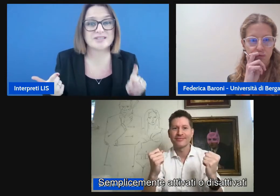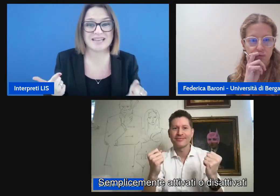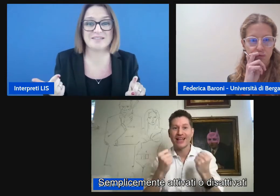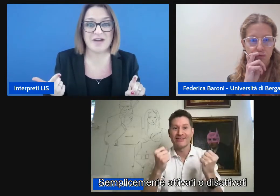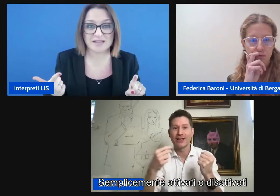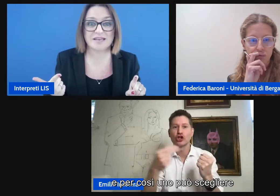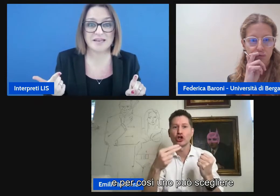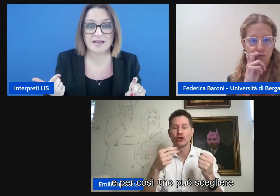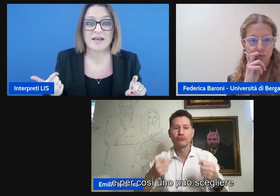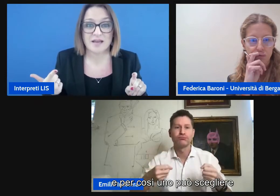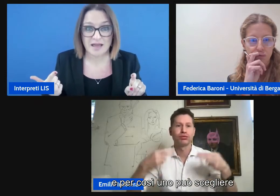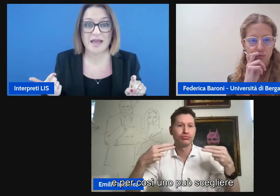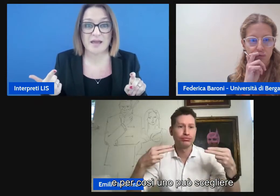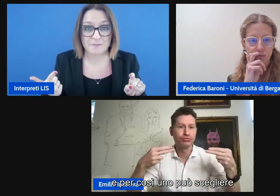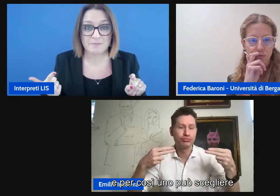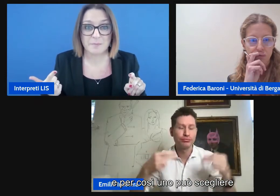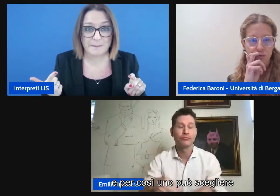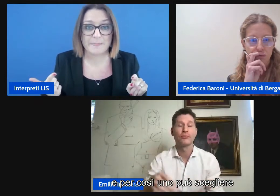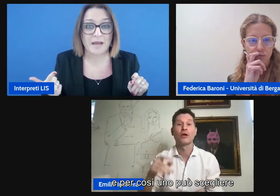attivati o disattivati